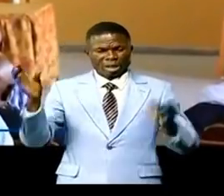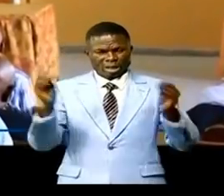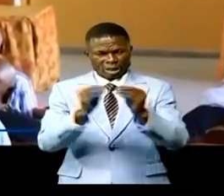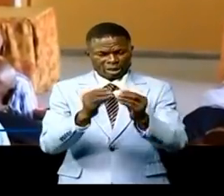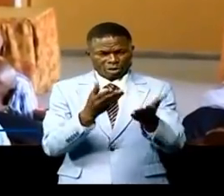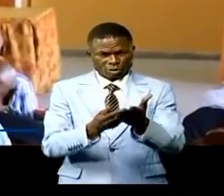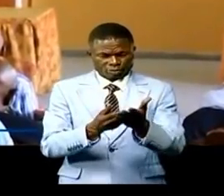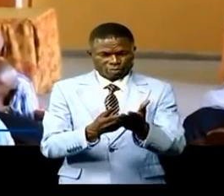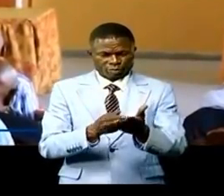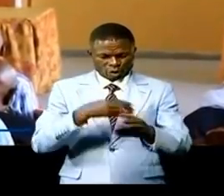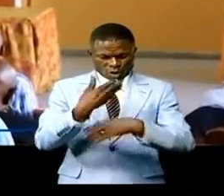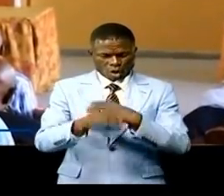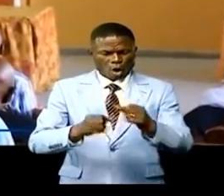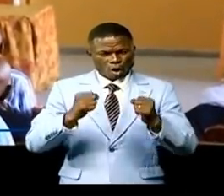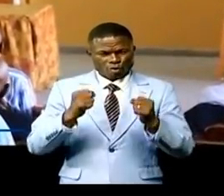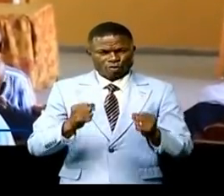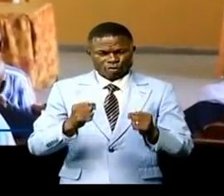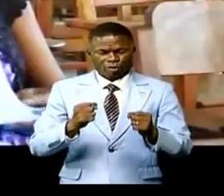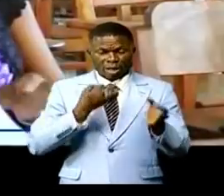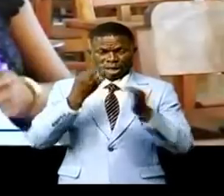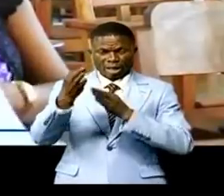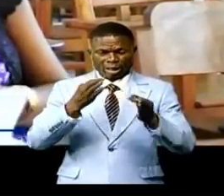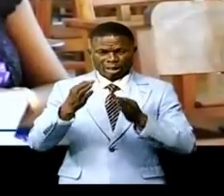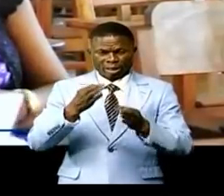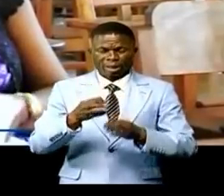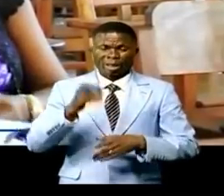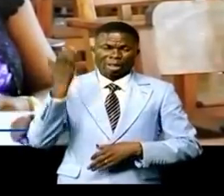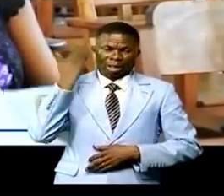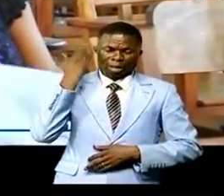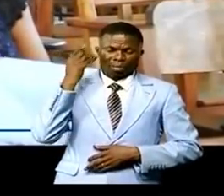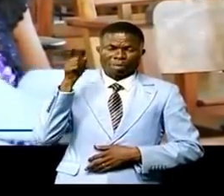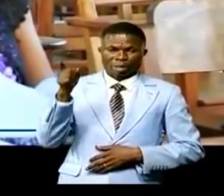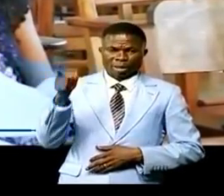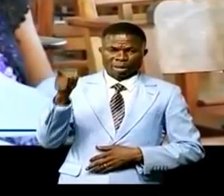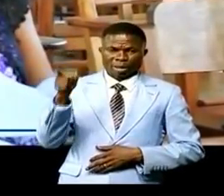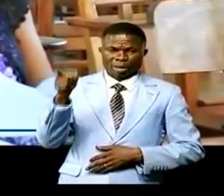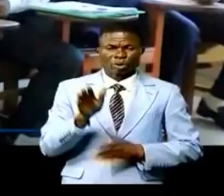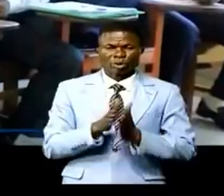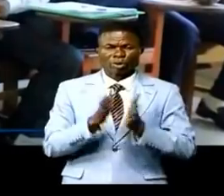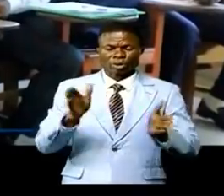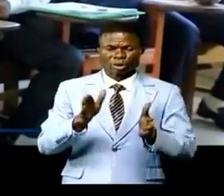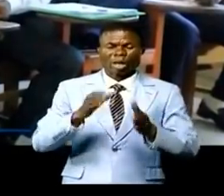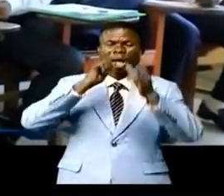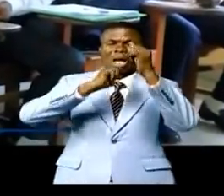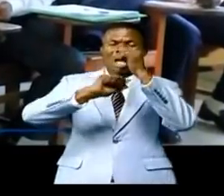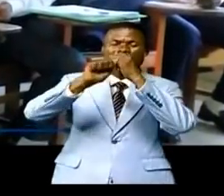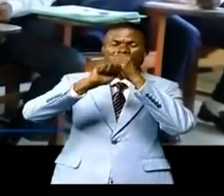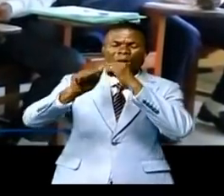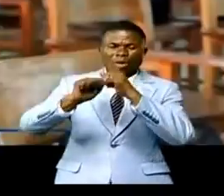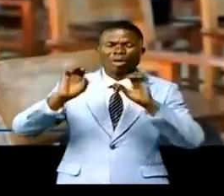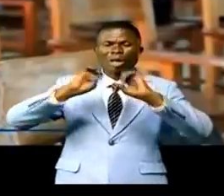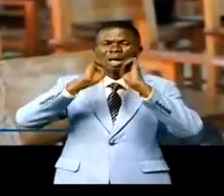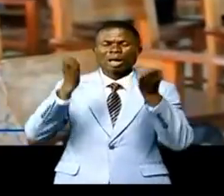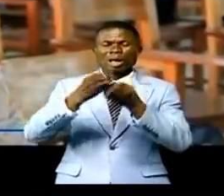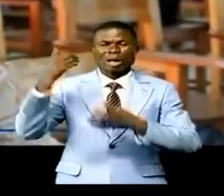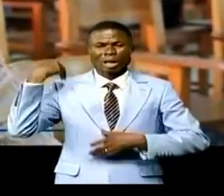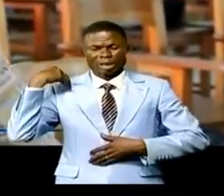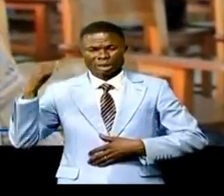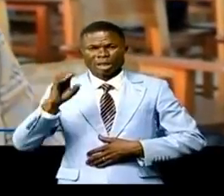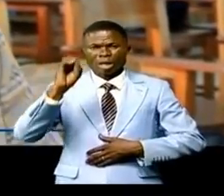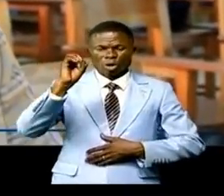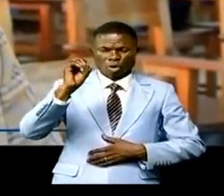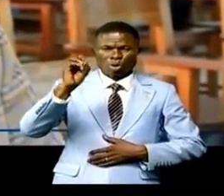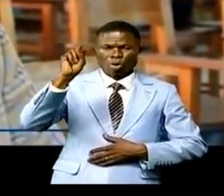passé au peigne fin comme l'explique Benjamin Kiongouloubenga, directeur de marketing de cette entreprise publique ONT.